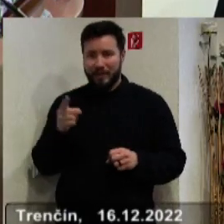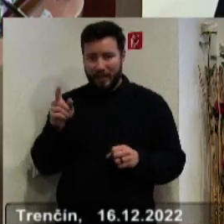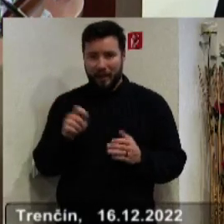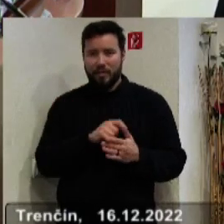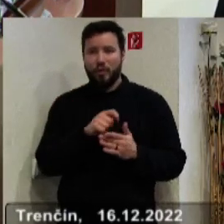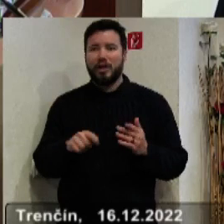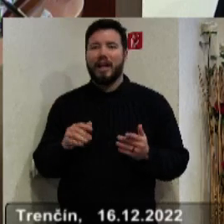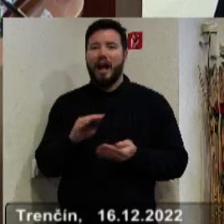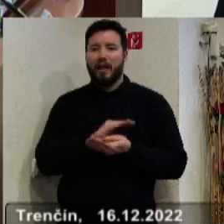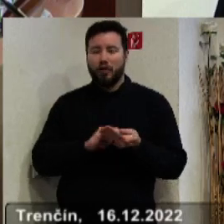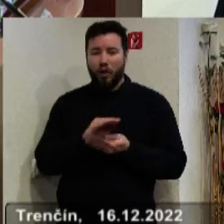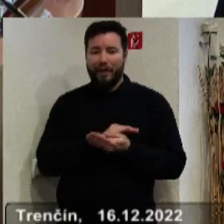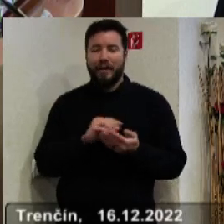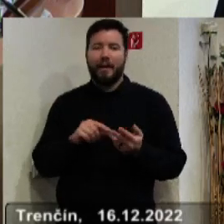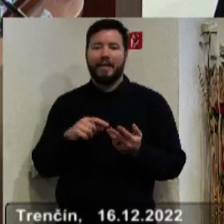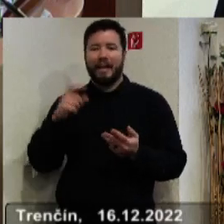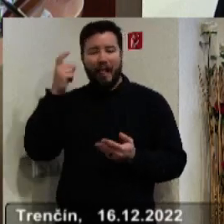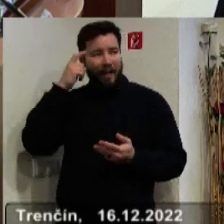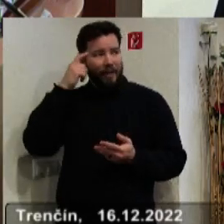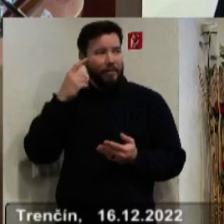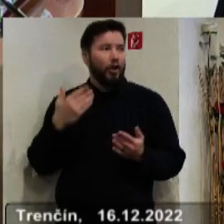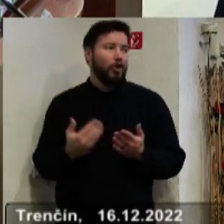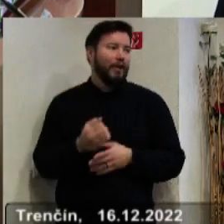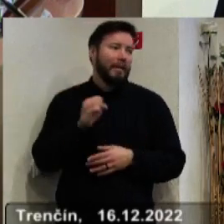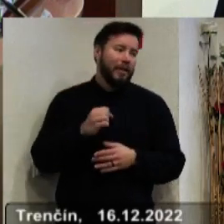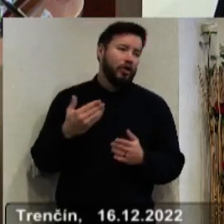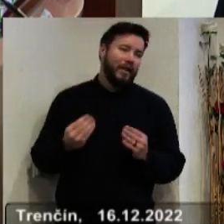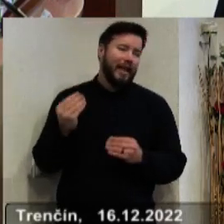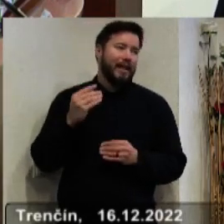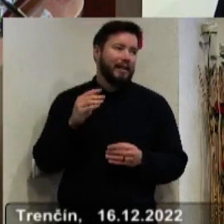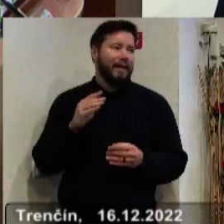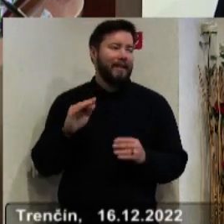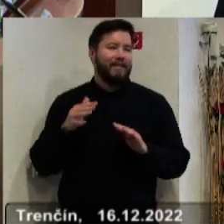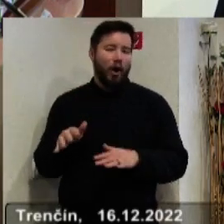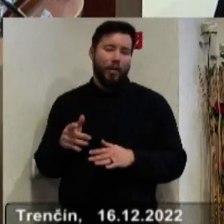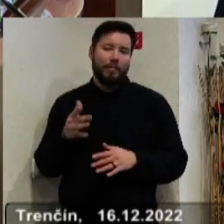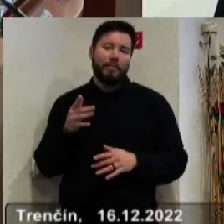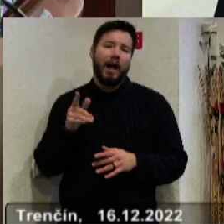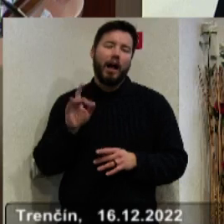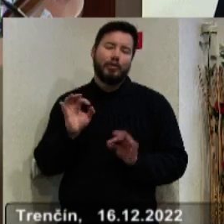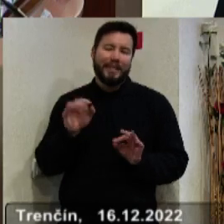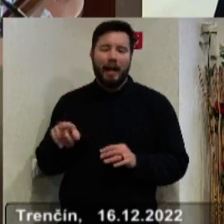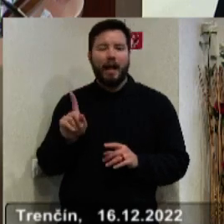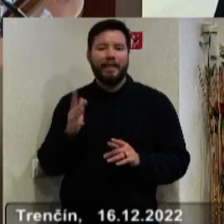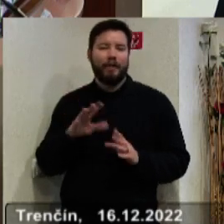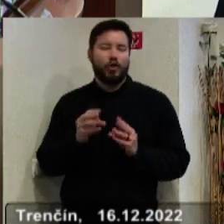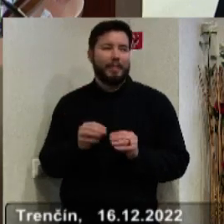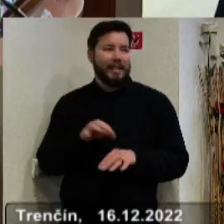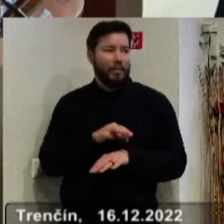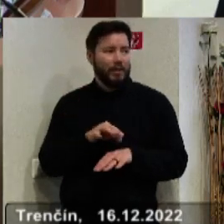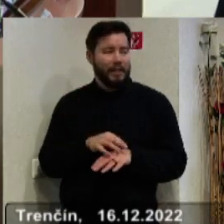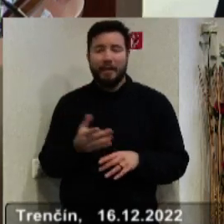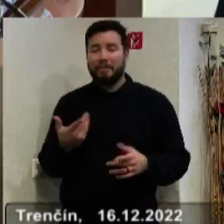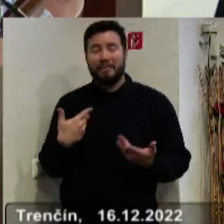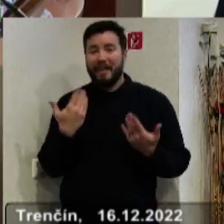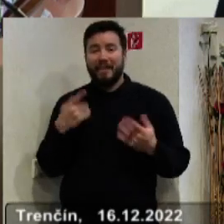aj v Handlovej, aj v Ilave. Nové mesto nadváhom je špecifické, ale nie je to Všeobecna nemocca dlhodobo. Nevieme